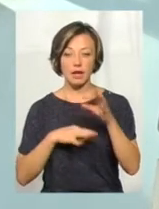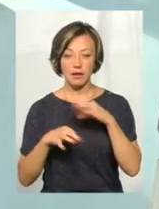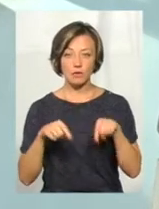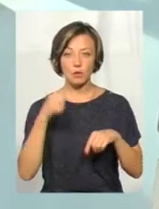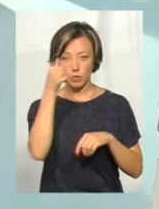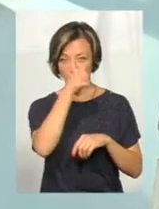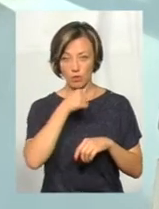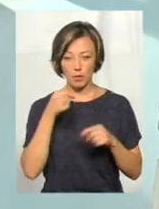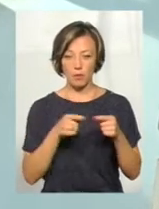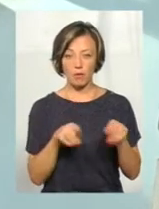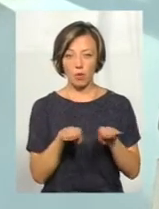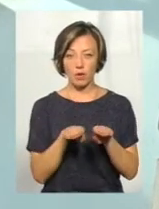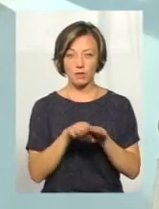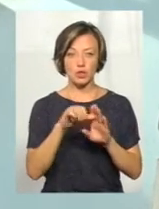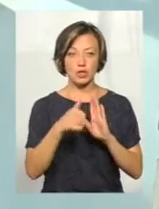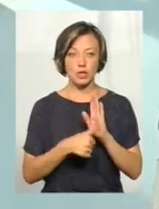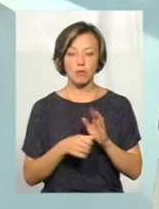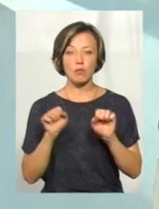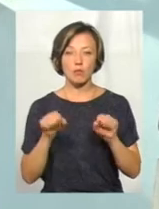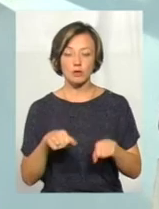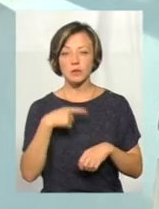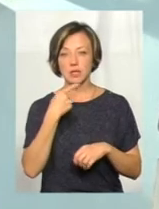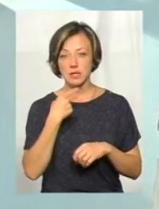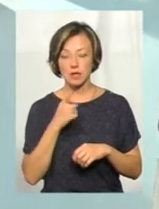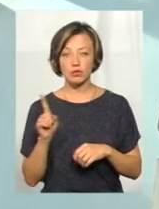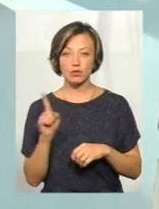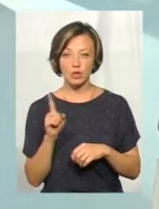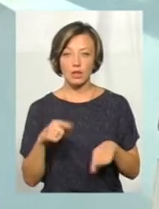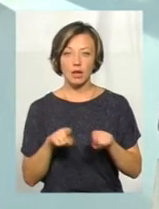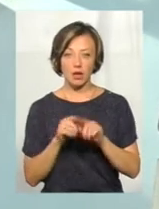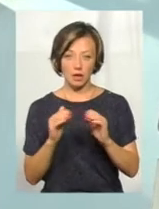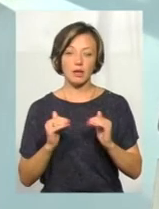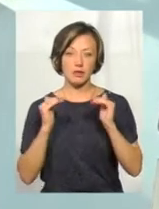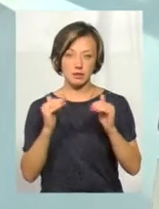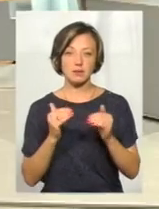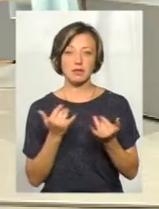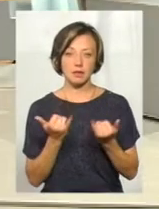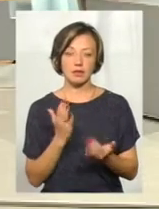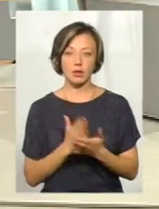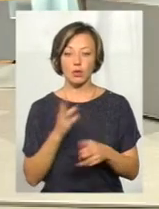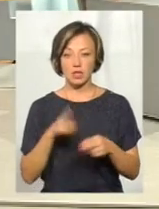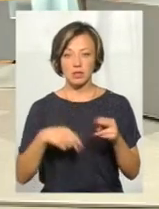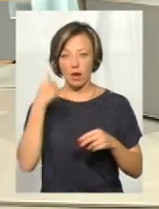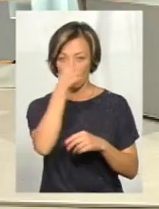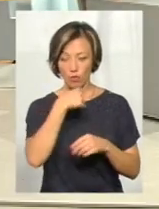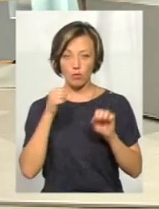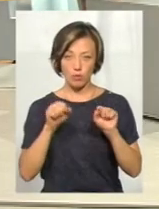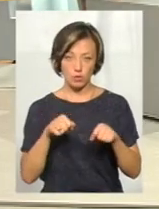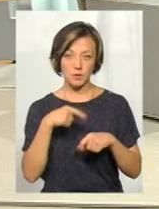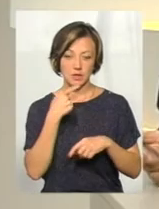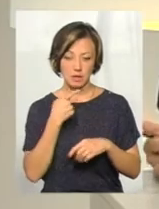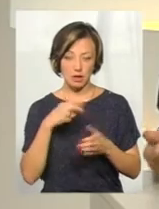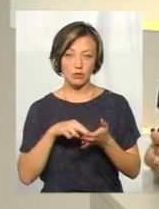році, принаймні порівнюючи з 16, ми можемо стверджувати, що такий ріст відбувається. Навіть до кінця року ми вже можемо логічно